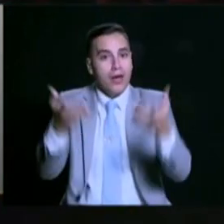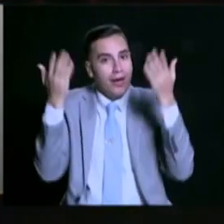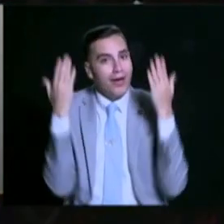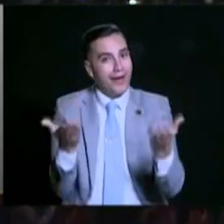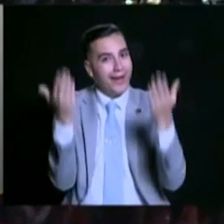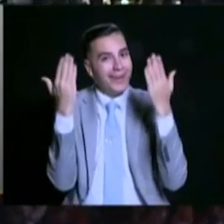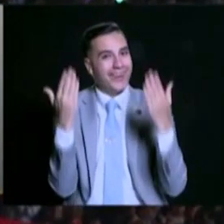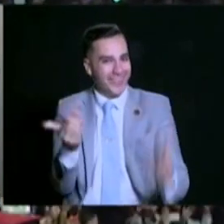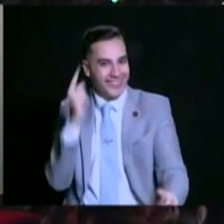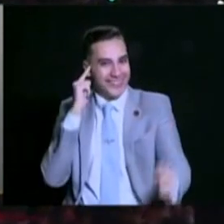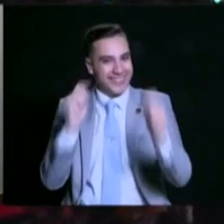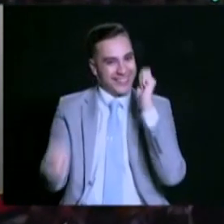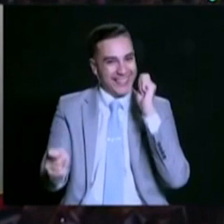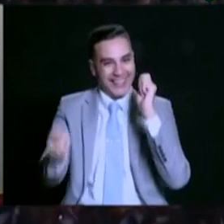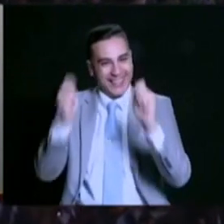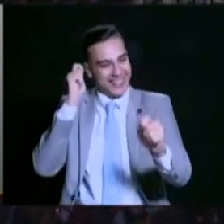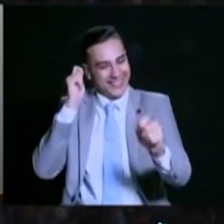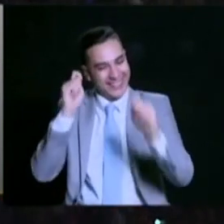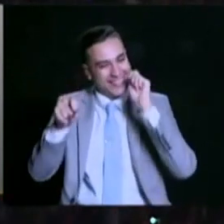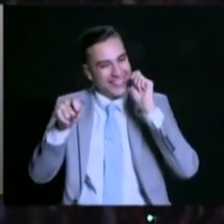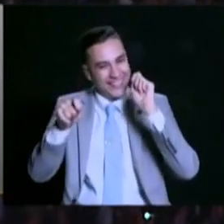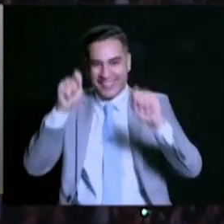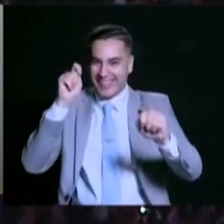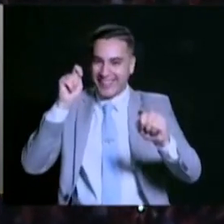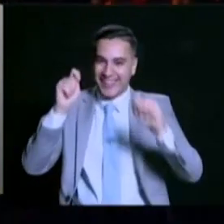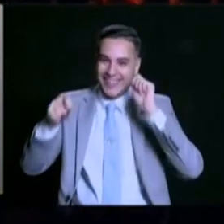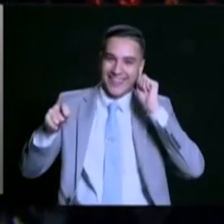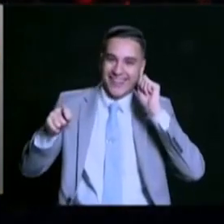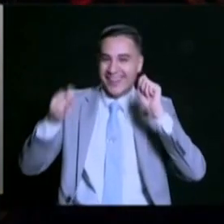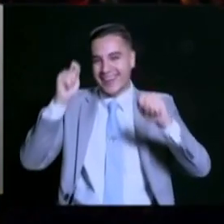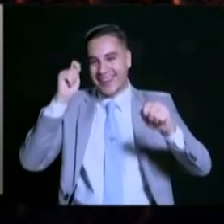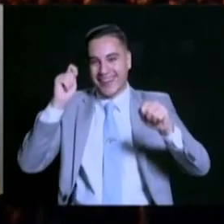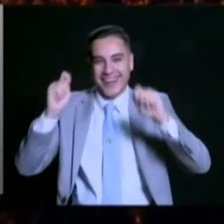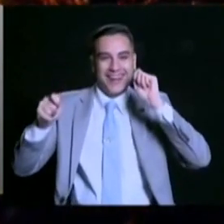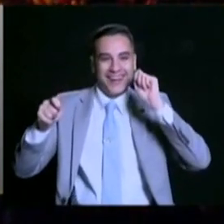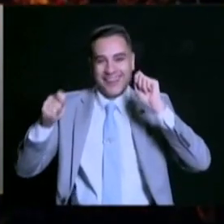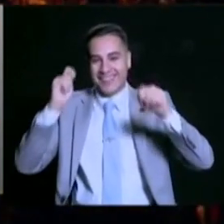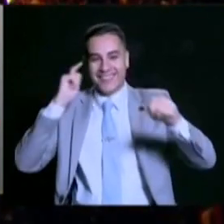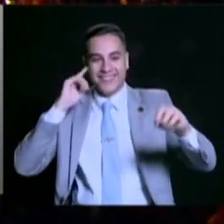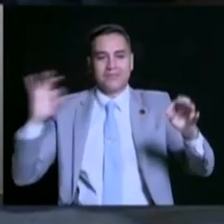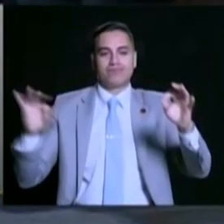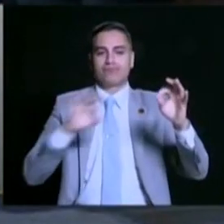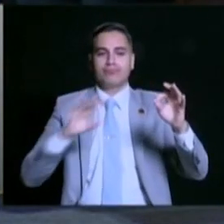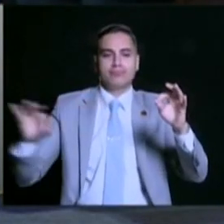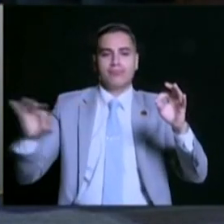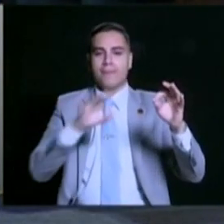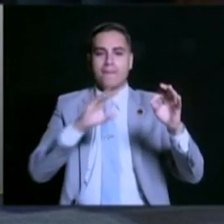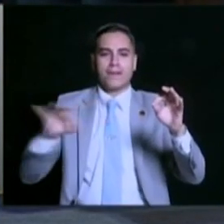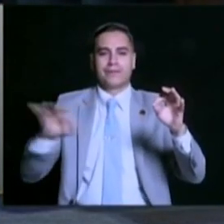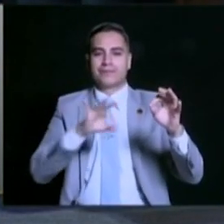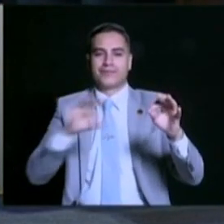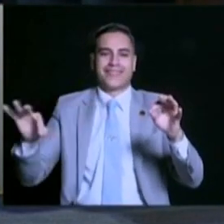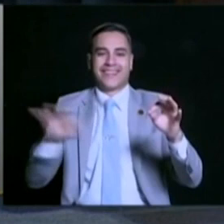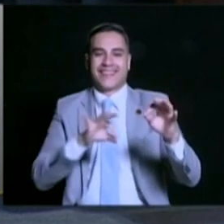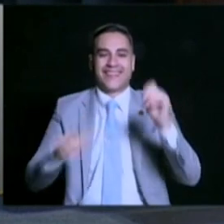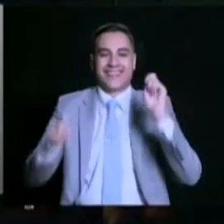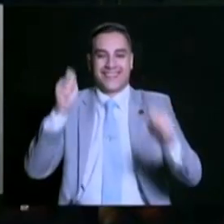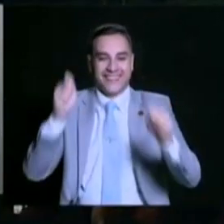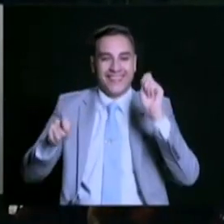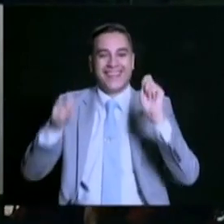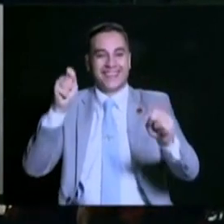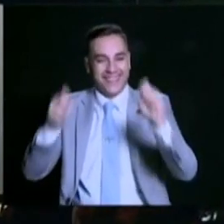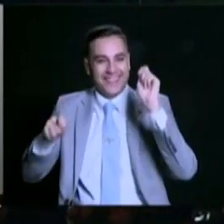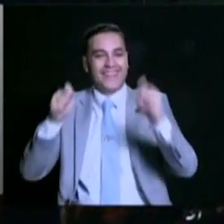اللي في سوهاج لما قال لابد من توافر لغة الإشارة والترجمة ومن مترجم الإشارة مهم ما كانش